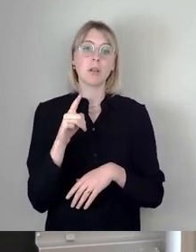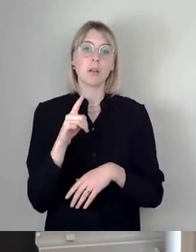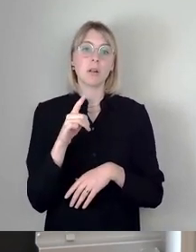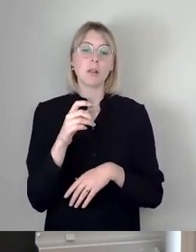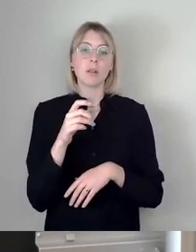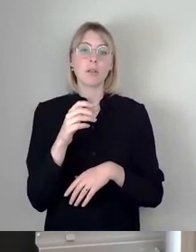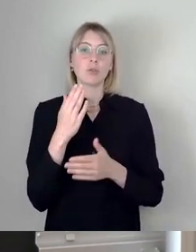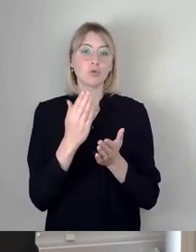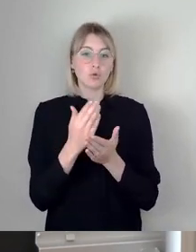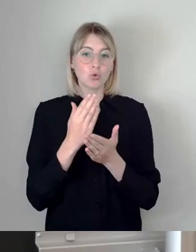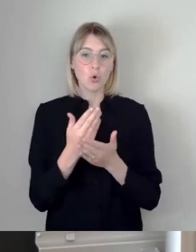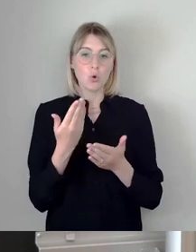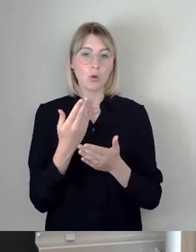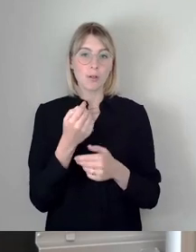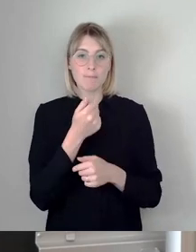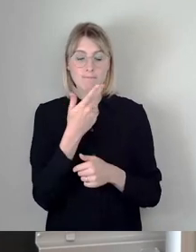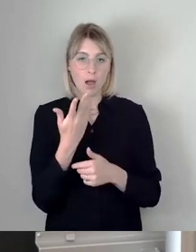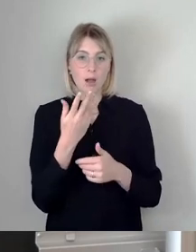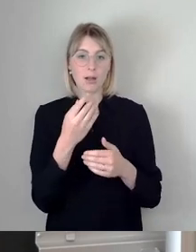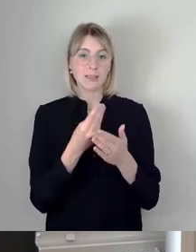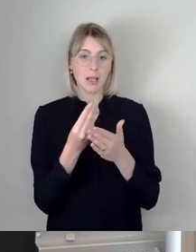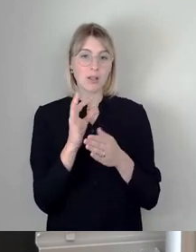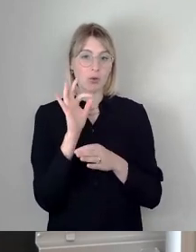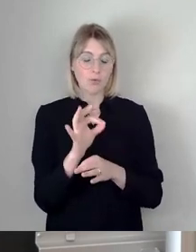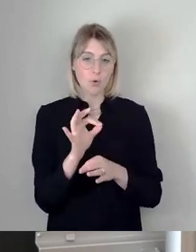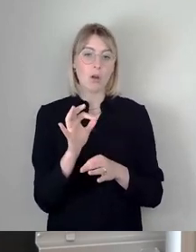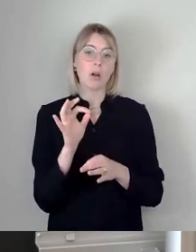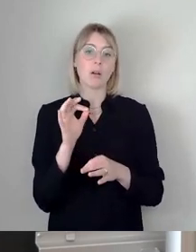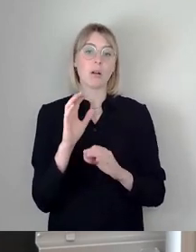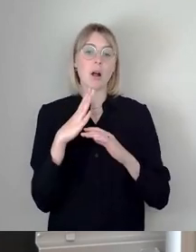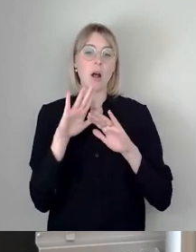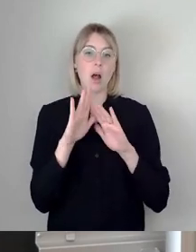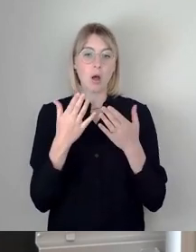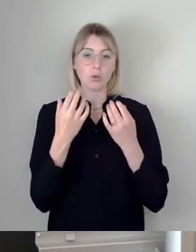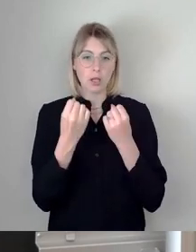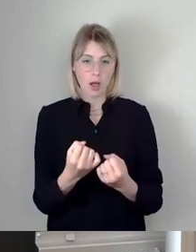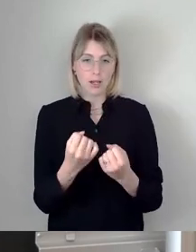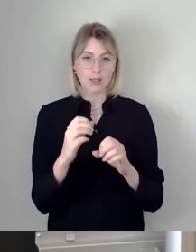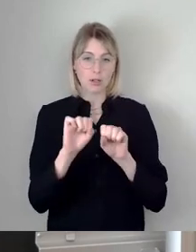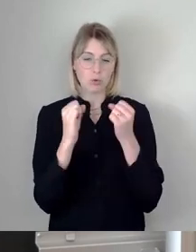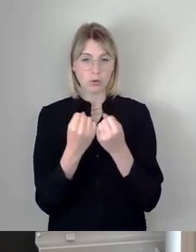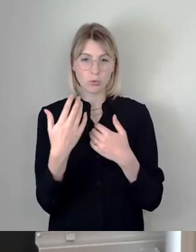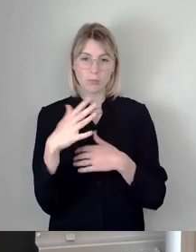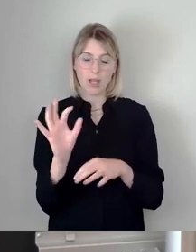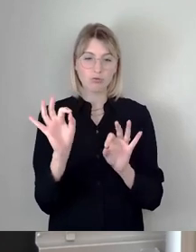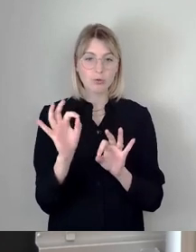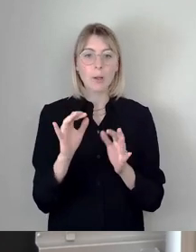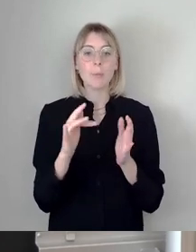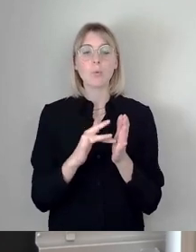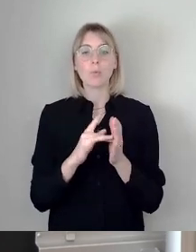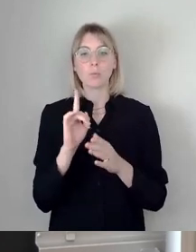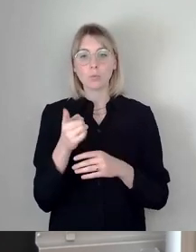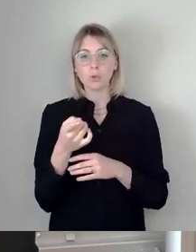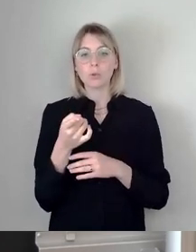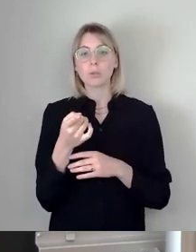dramatischere Haushaltssituation sehen. Ich glaube, wir sollten uns einig sein, dass die 2,25